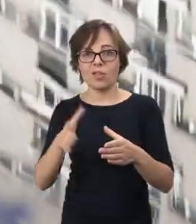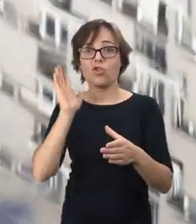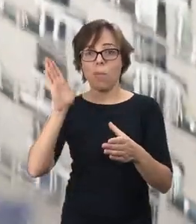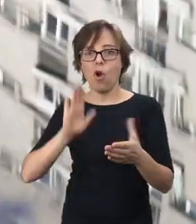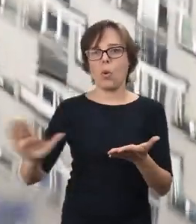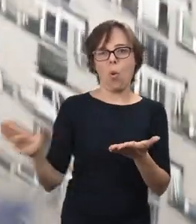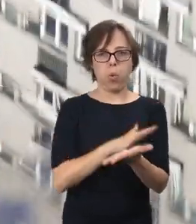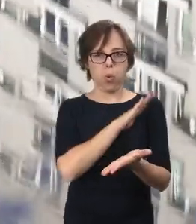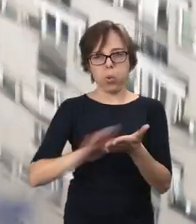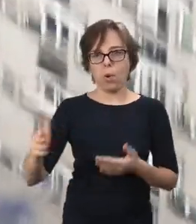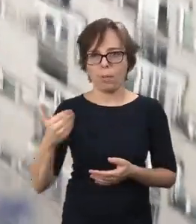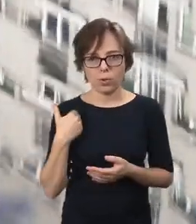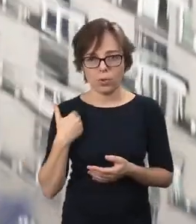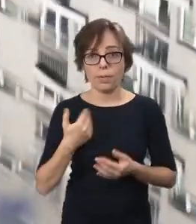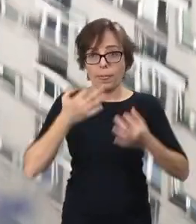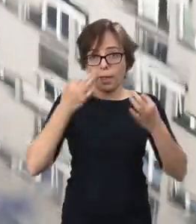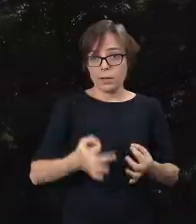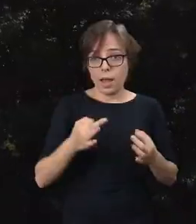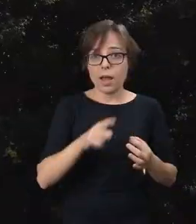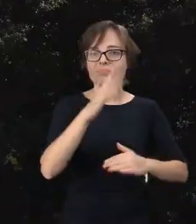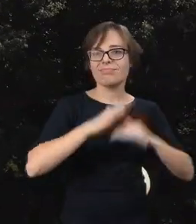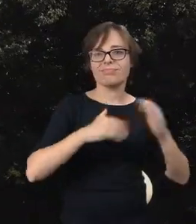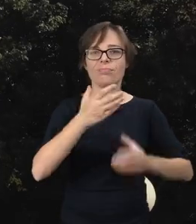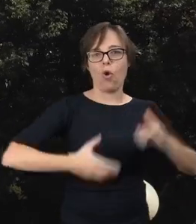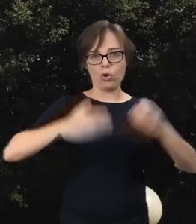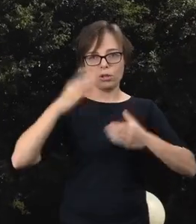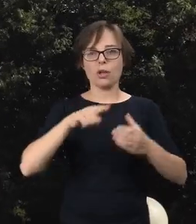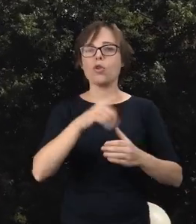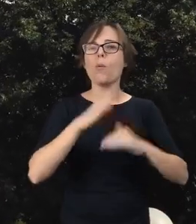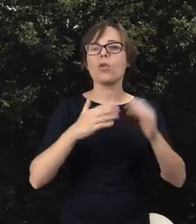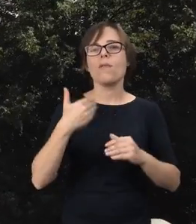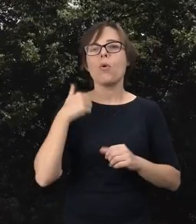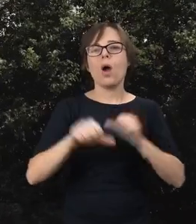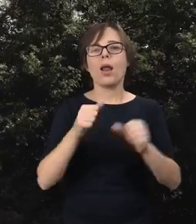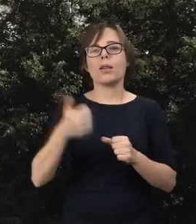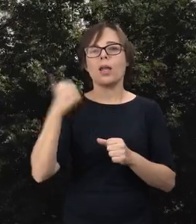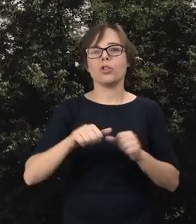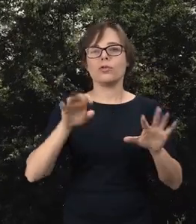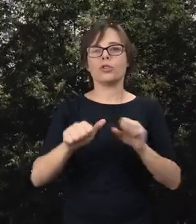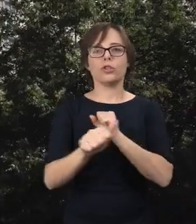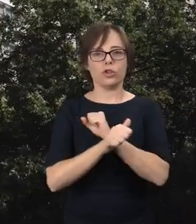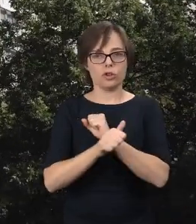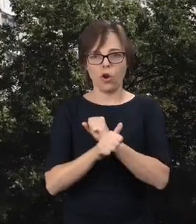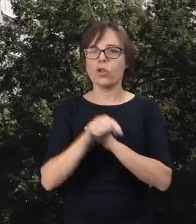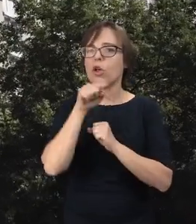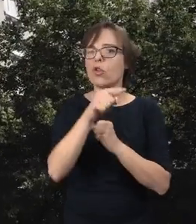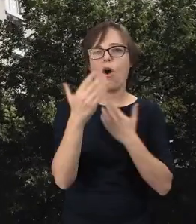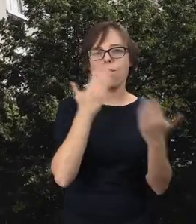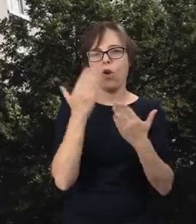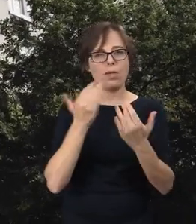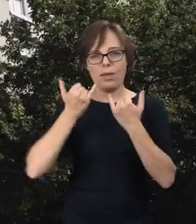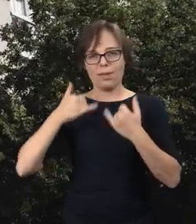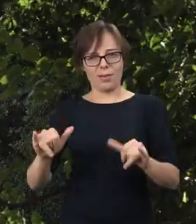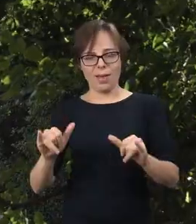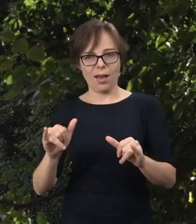zrównany z ziemią. Dziś znajduje się tam osiedle wybudowane w latach 60., nowoczesne i zupełnie nie przypominające